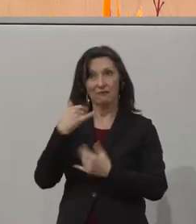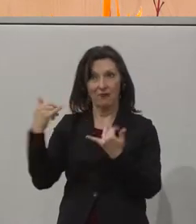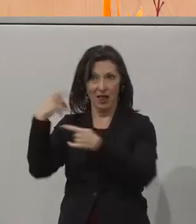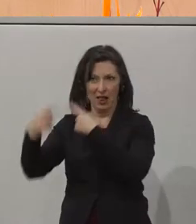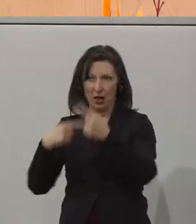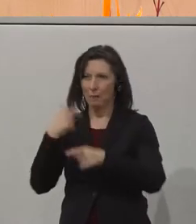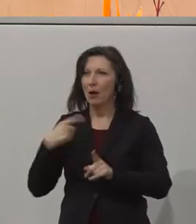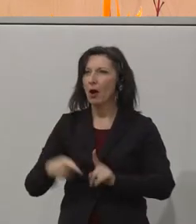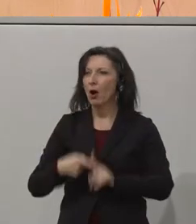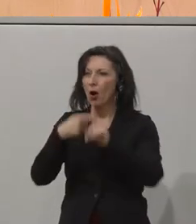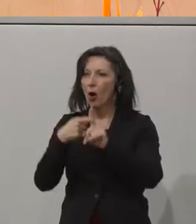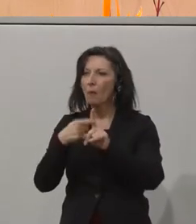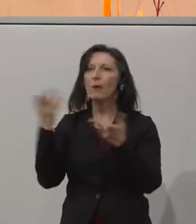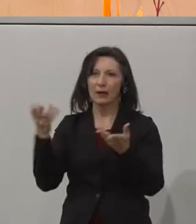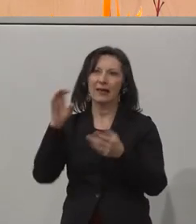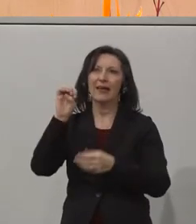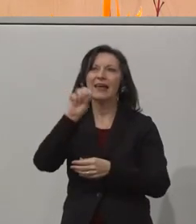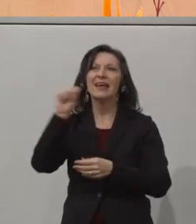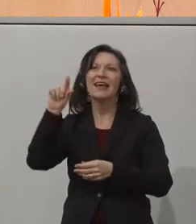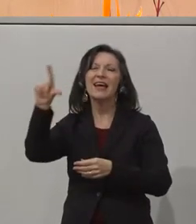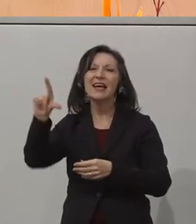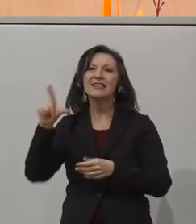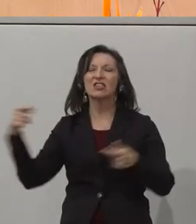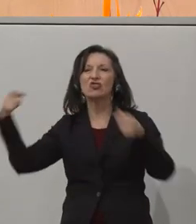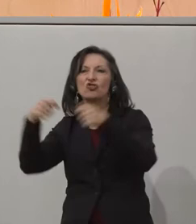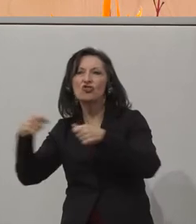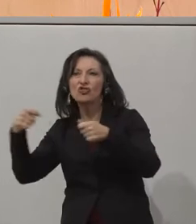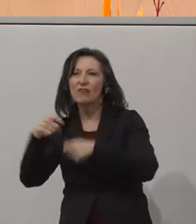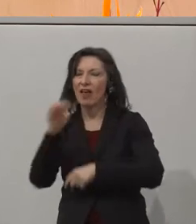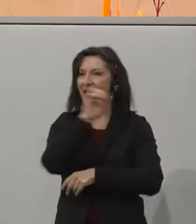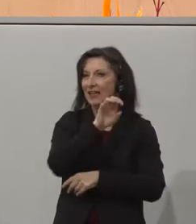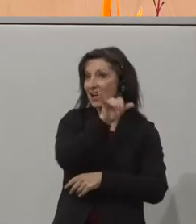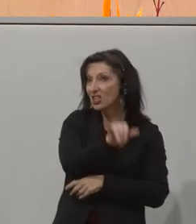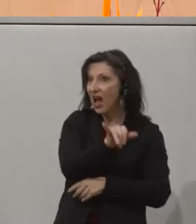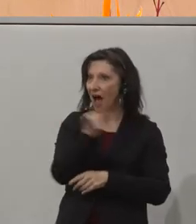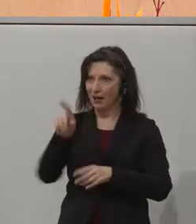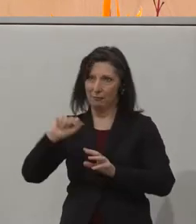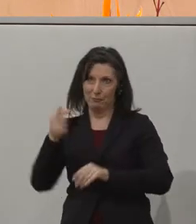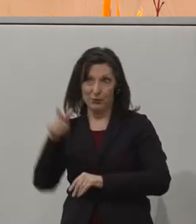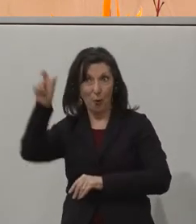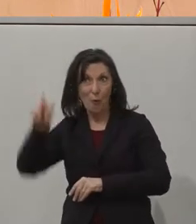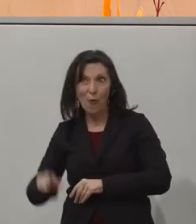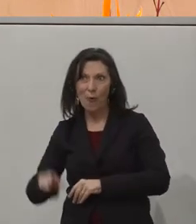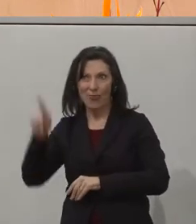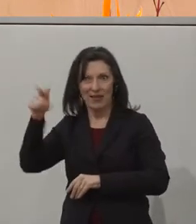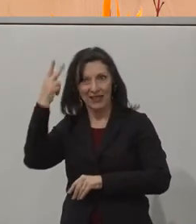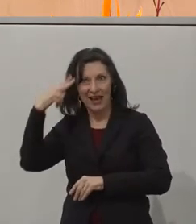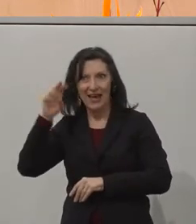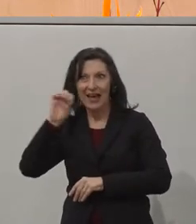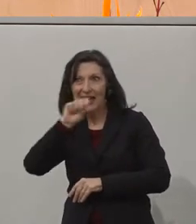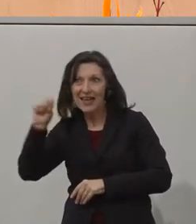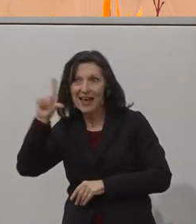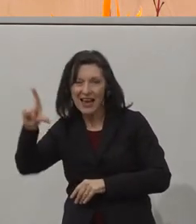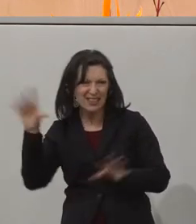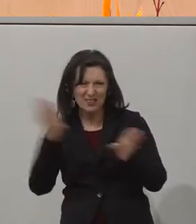da ist ja auch schon erfolgreiche Projekte mit der Essl-Stiftung und ersten Jahren Österreich gab, mit Martin Essl vor allem. Also bin ich da ganz zuversichtlich.